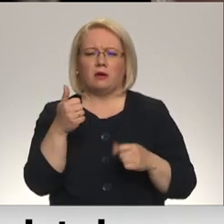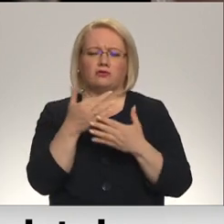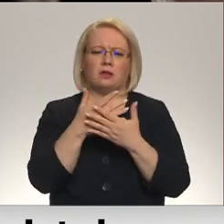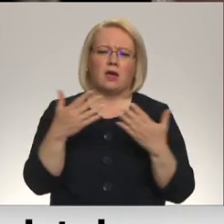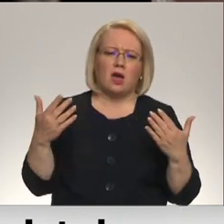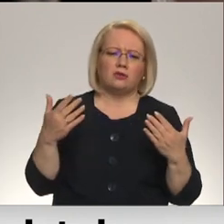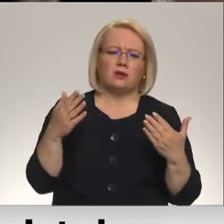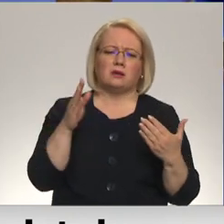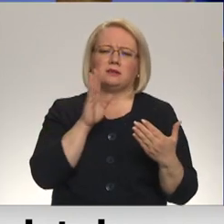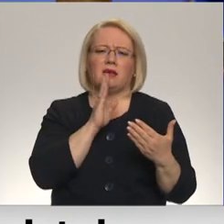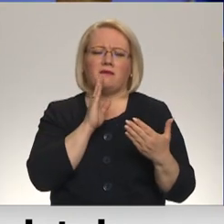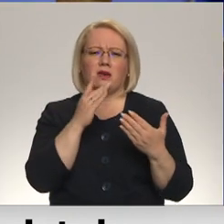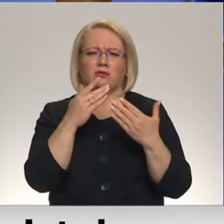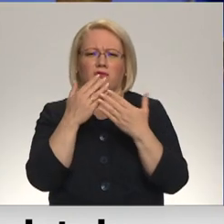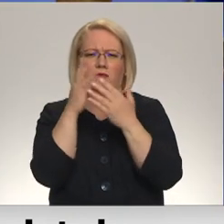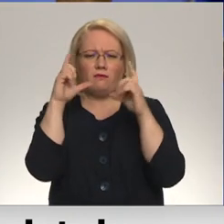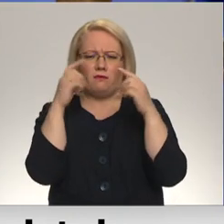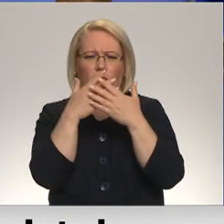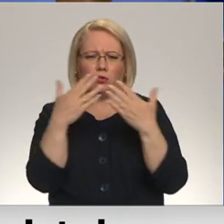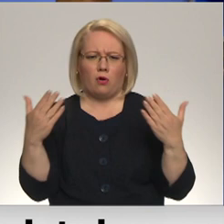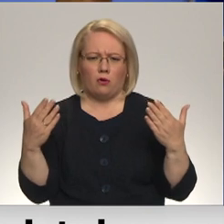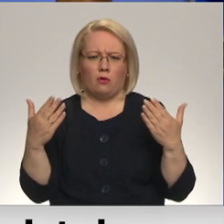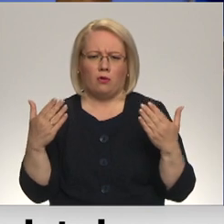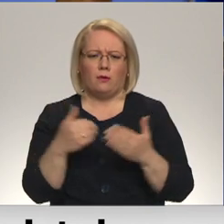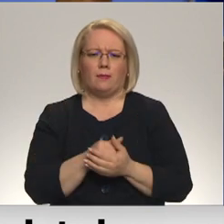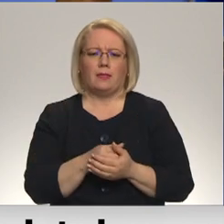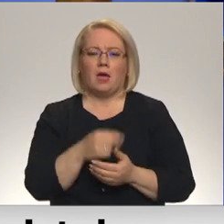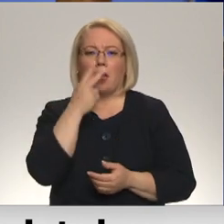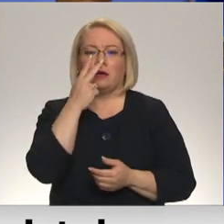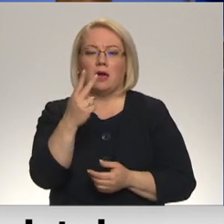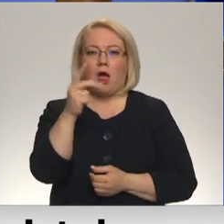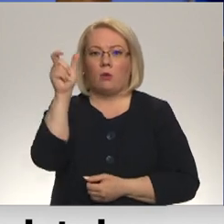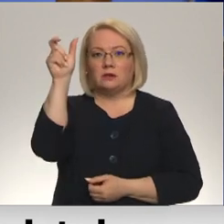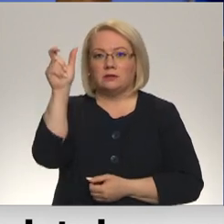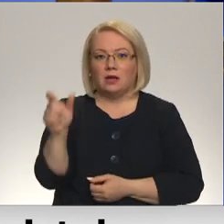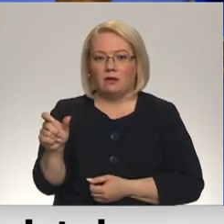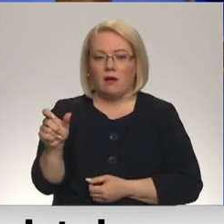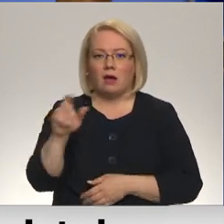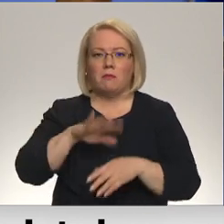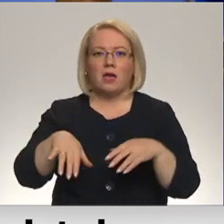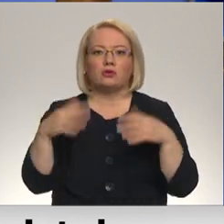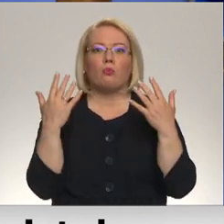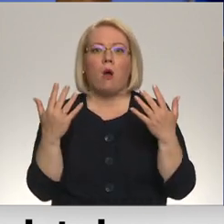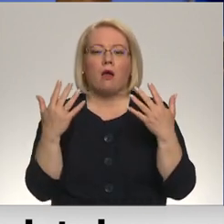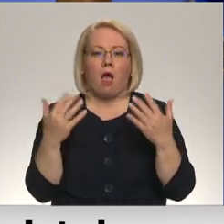klusvās dobas, ja bija māmi, īraugot pošu cilvēku bez rūkam.